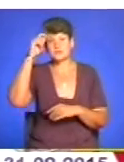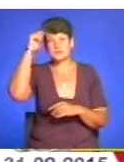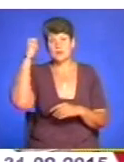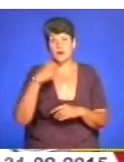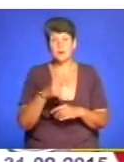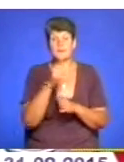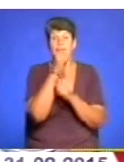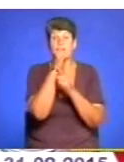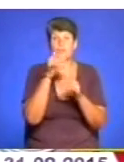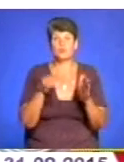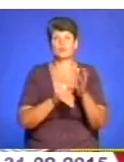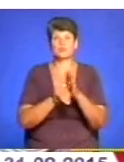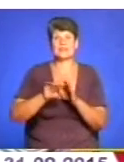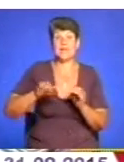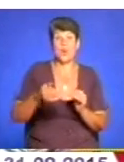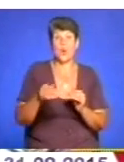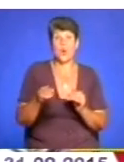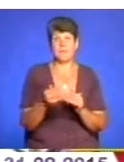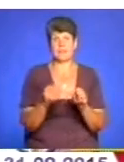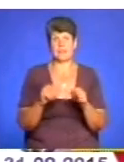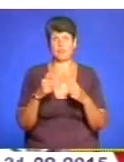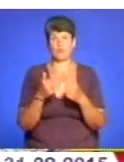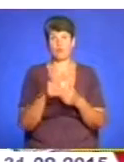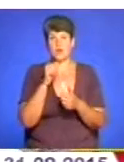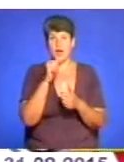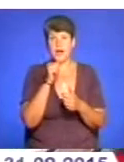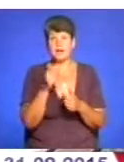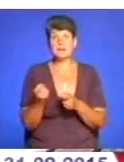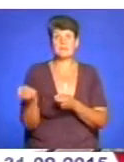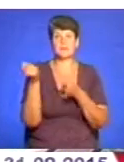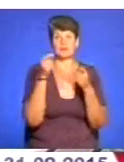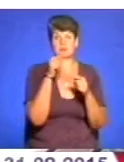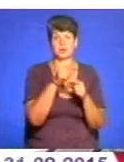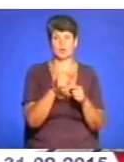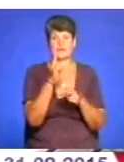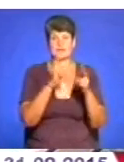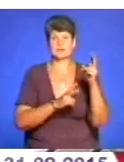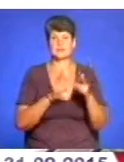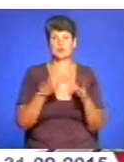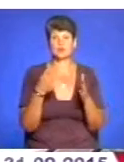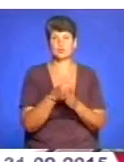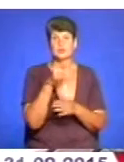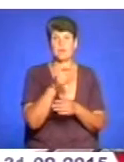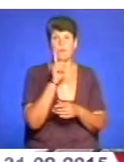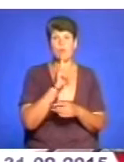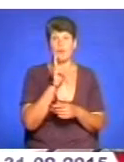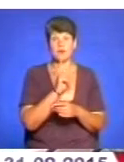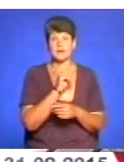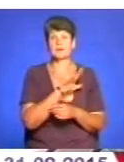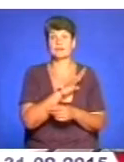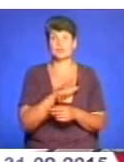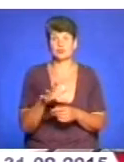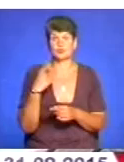розпочати копати буряк і завозити його на бурякопункти, на заводу тих пір, поки в області не впаде хоча б ще